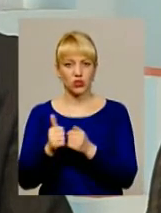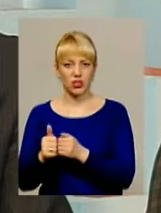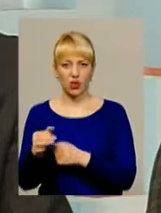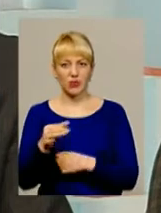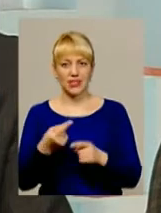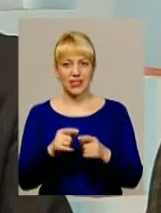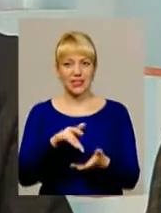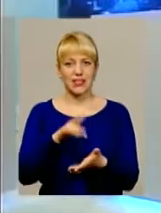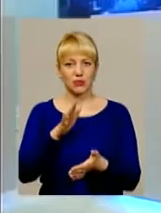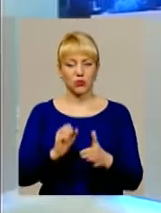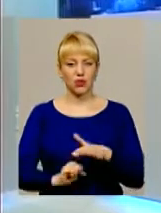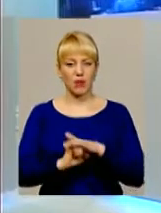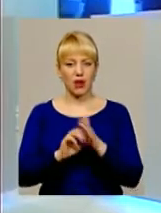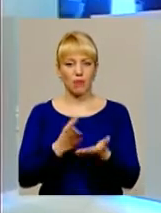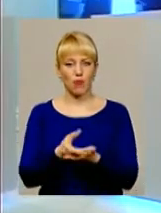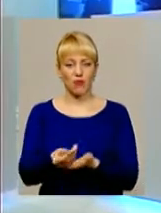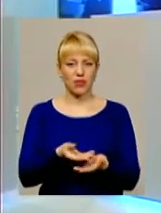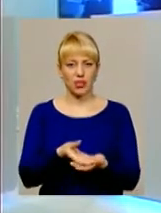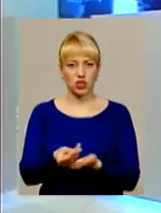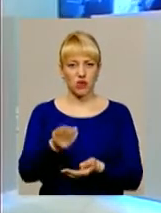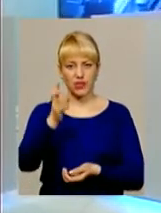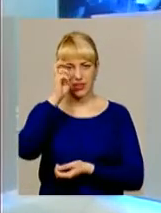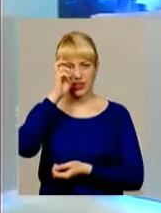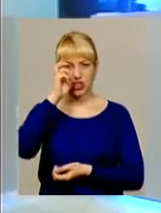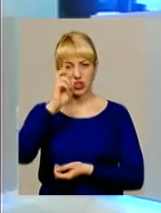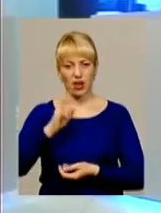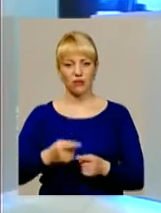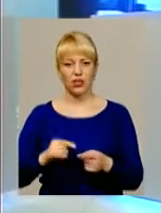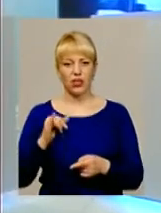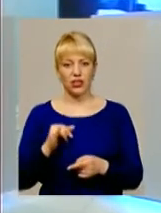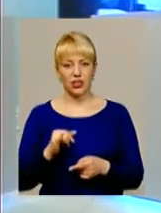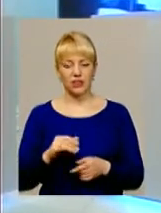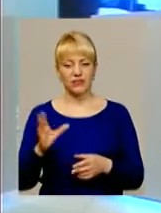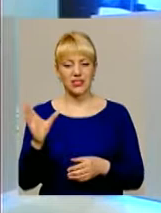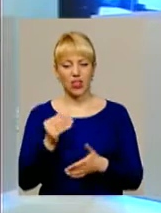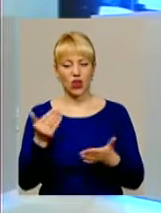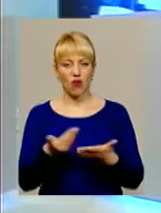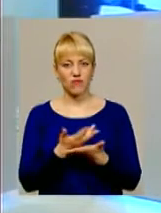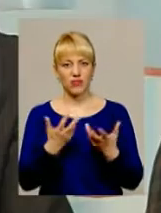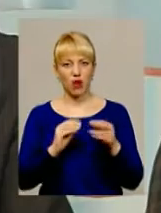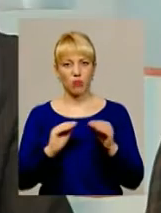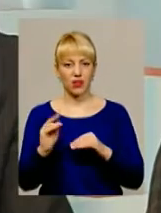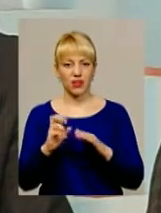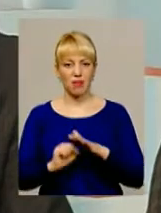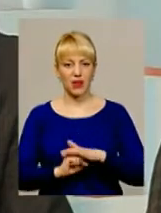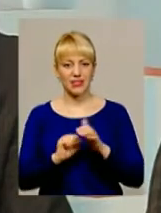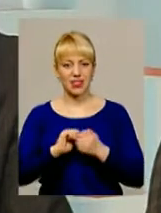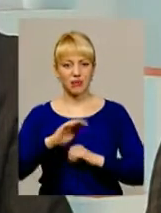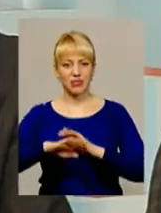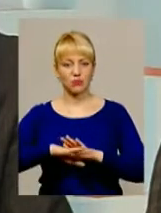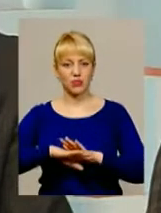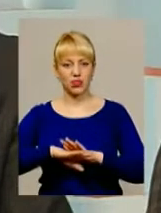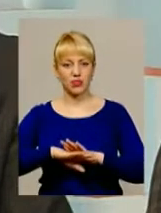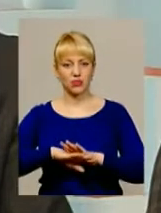створений на базі і профінансований державою, там буде все новітнє обладнання на базі Кам'янець-Подільського,